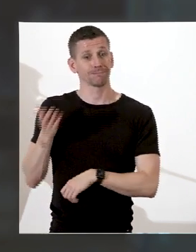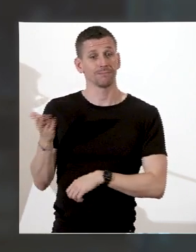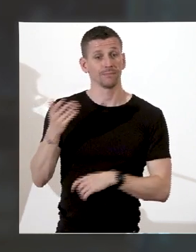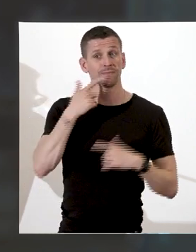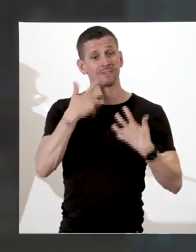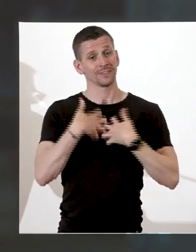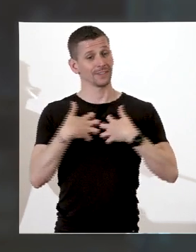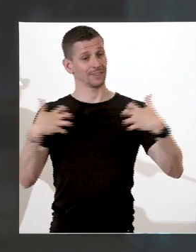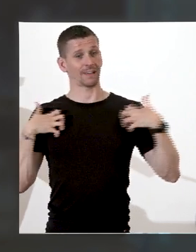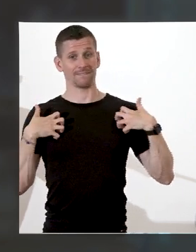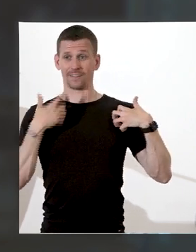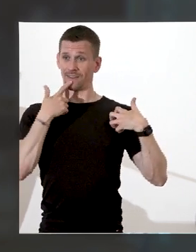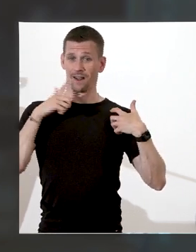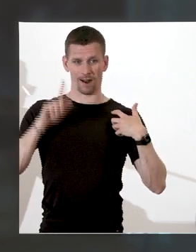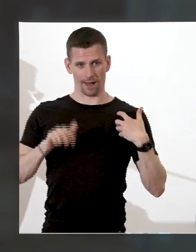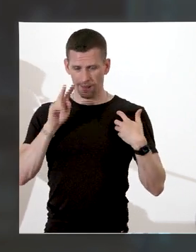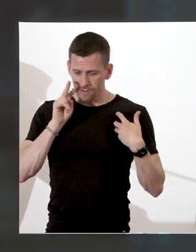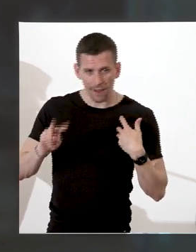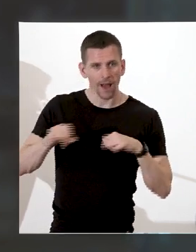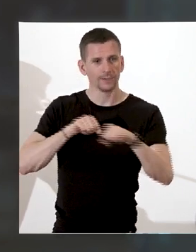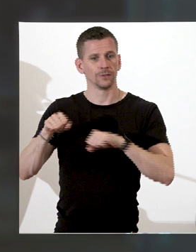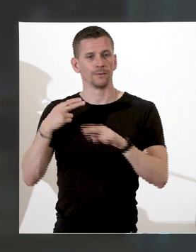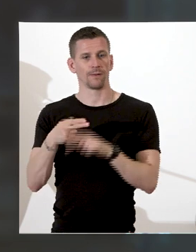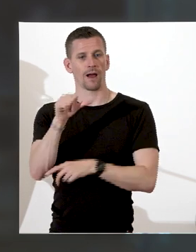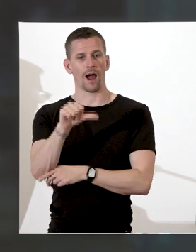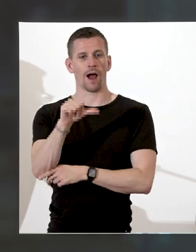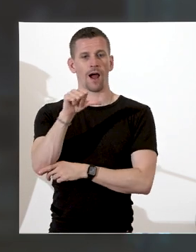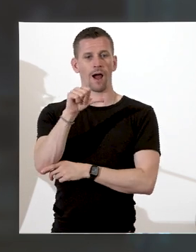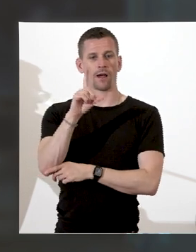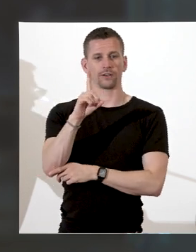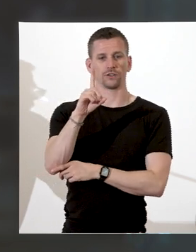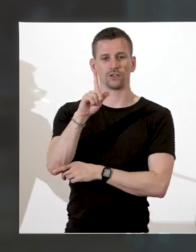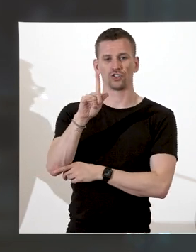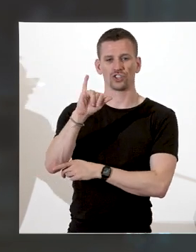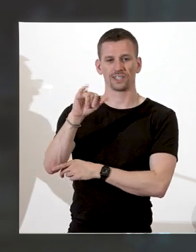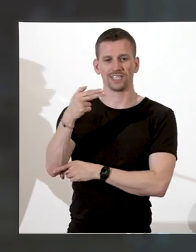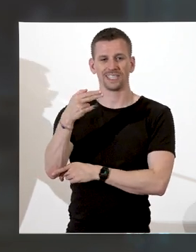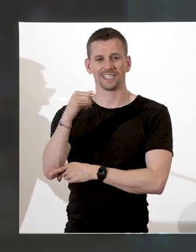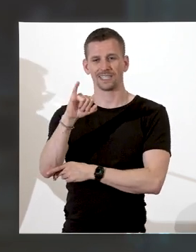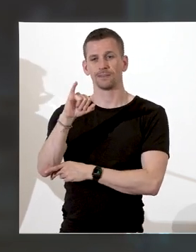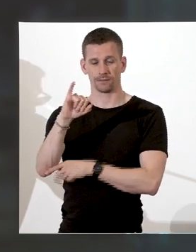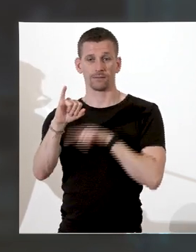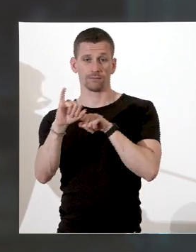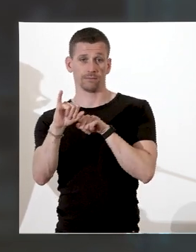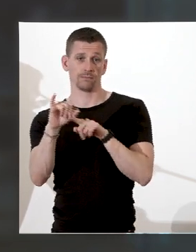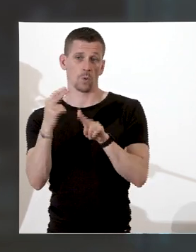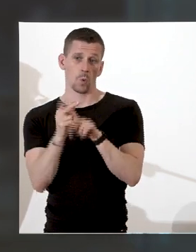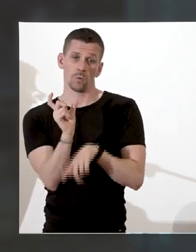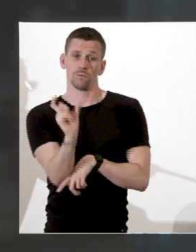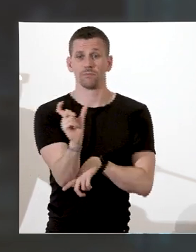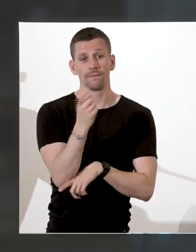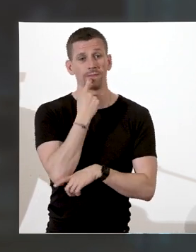», que l'on pourrait traduire par « agentivité ». Ce sont des acteurs et des actrices à part entière de l'histoire.